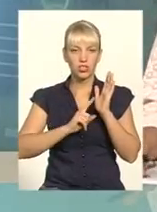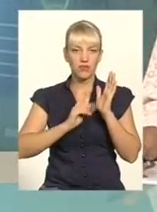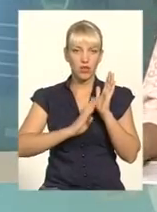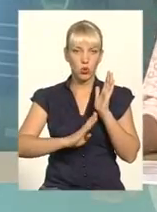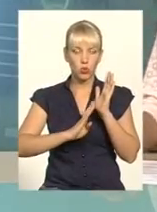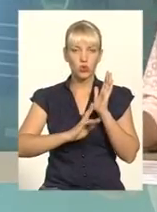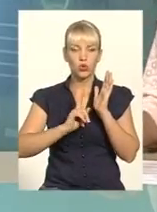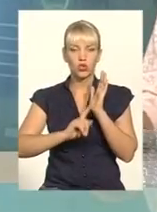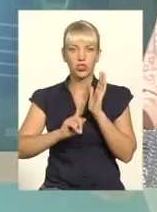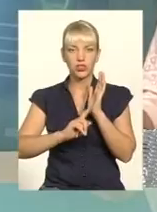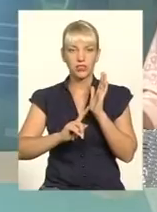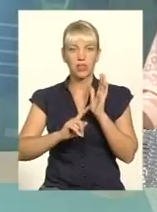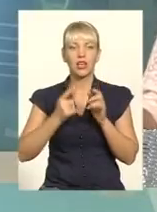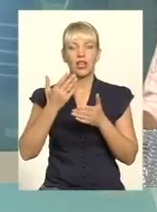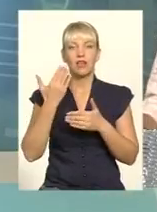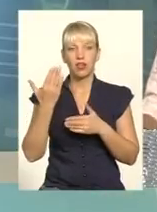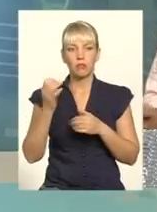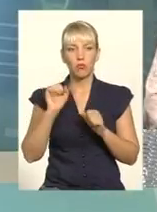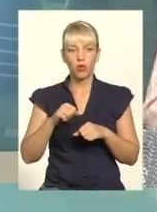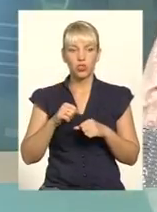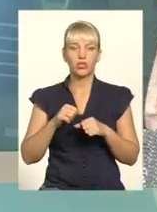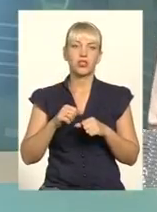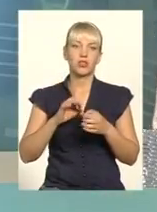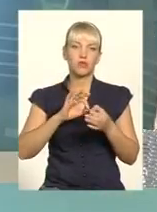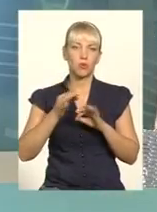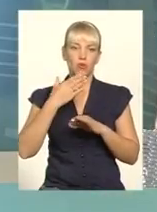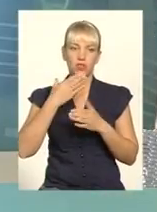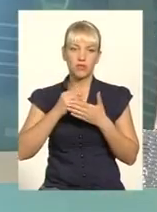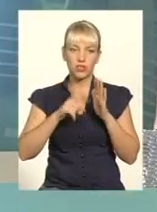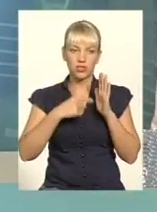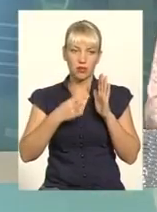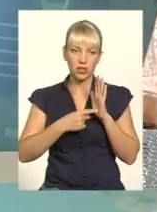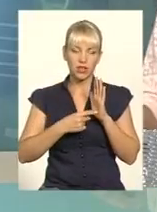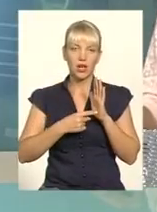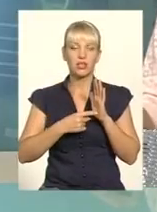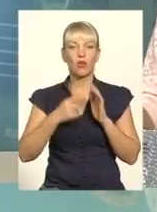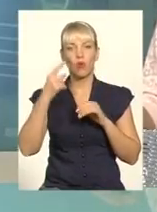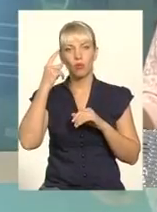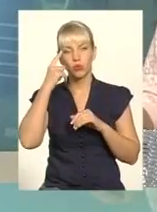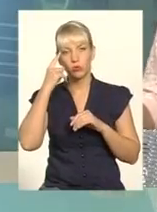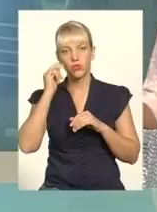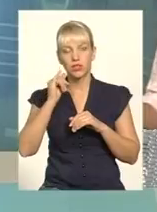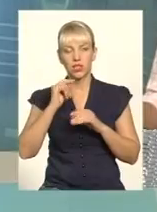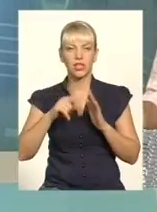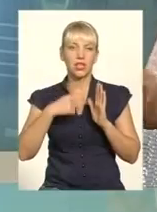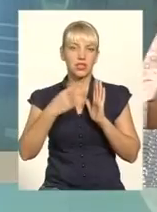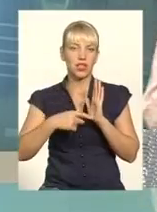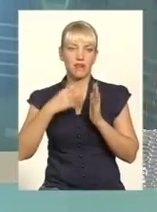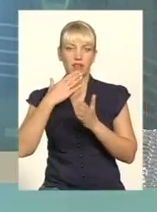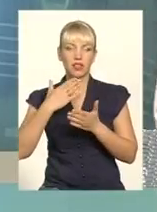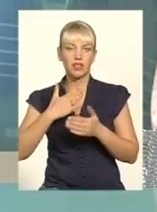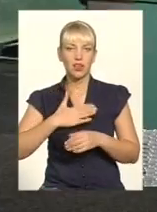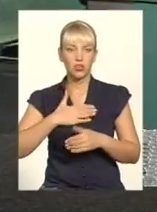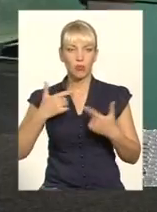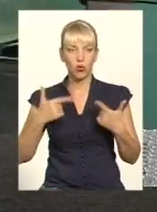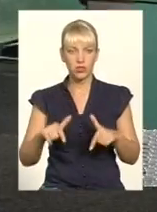Ви можете уже формулювати свої запитання, вдумувати і ставити їх нашим гостям. А моє перше запитання, Олександр Миколаївич, все